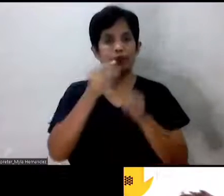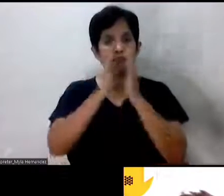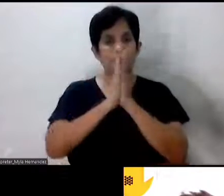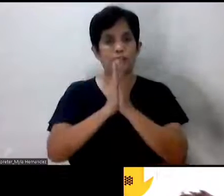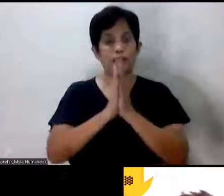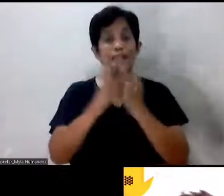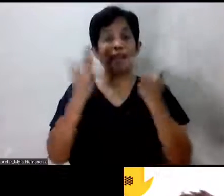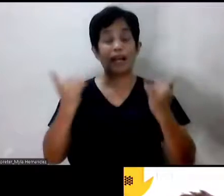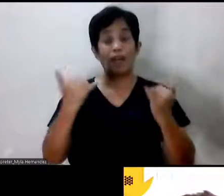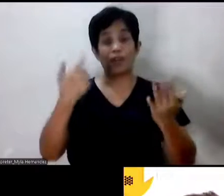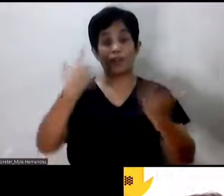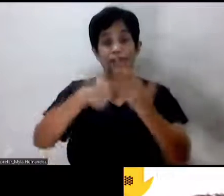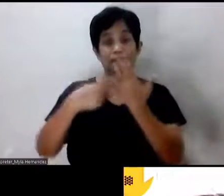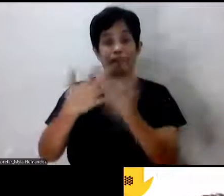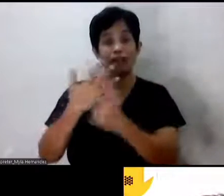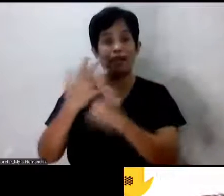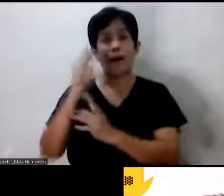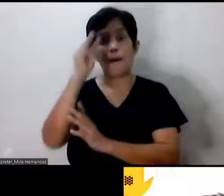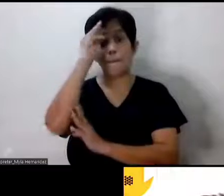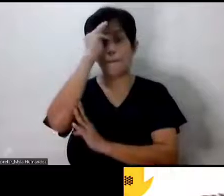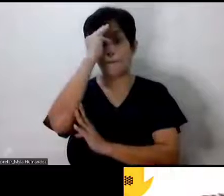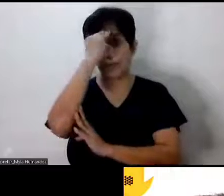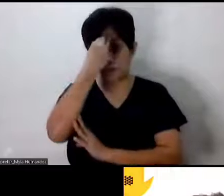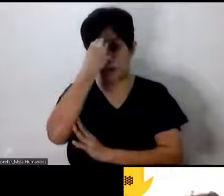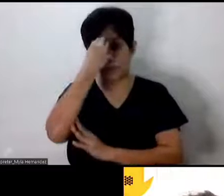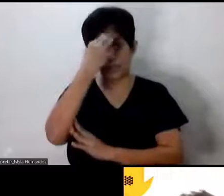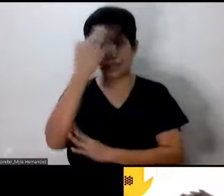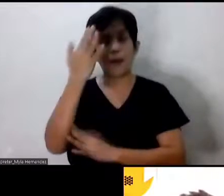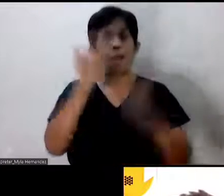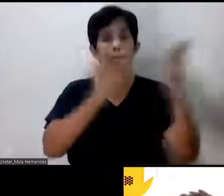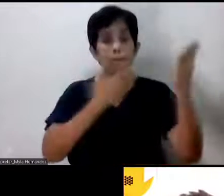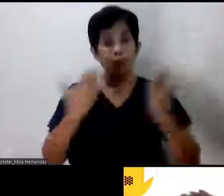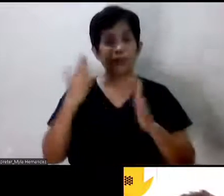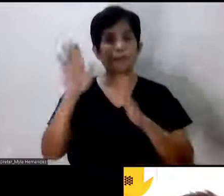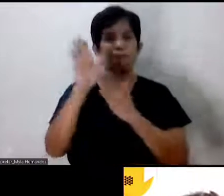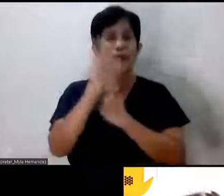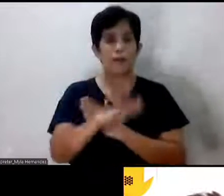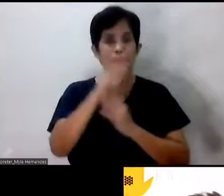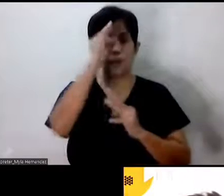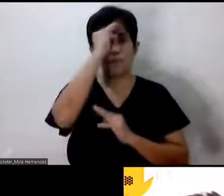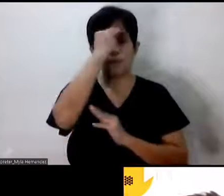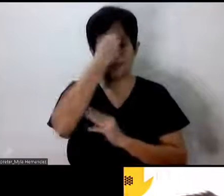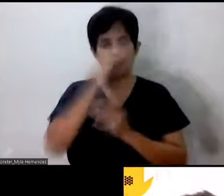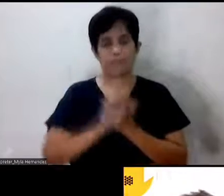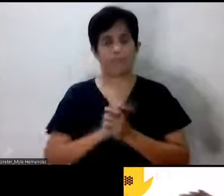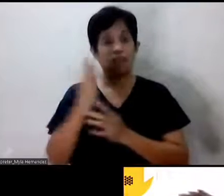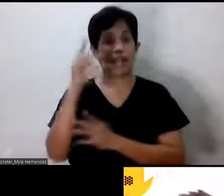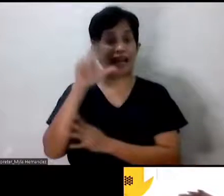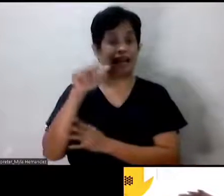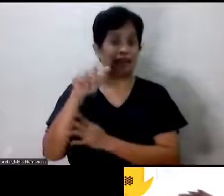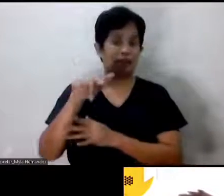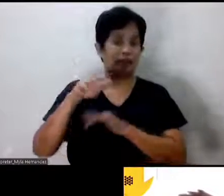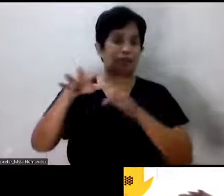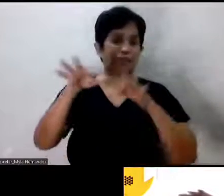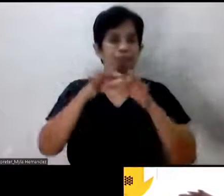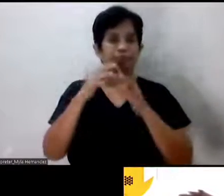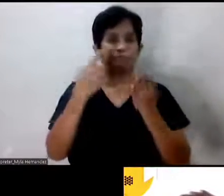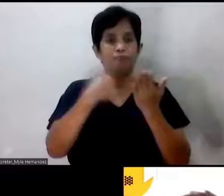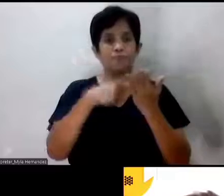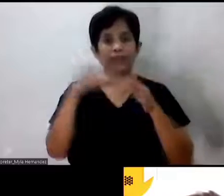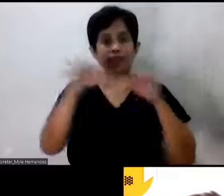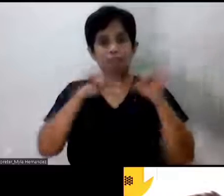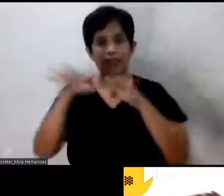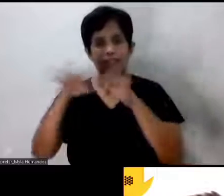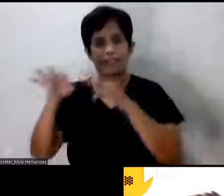ano nga yung topic natin? Memories bring back, memories bring back to you pa. Mamaya papaliwa, nagnibade Benson. Sa Tagalog, di ko